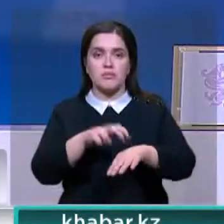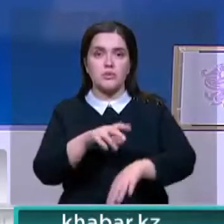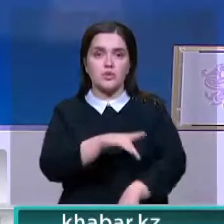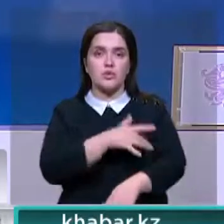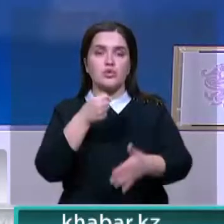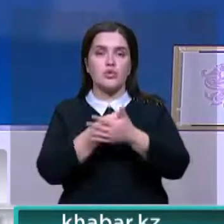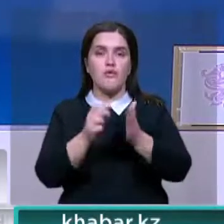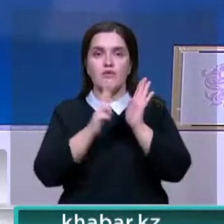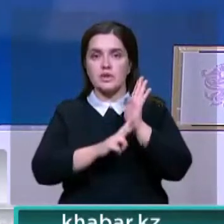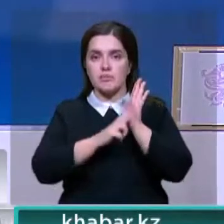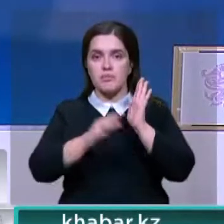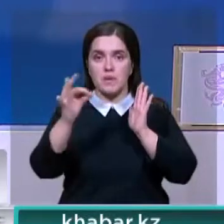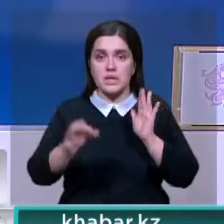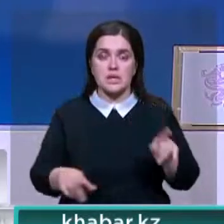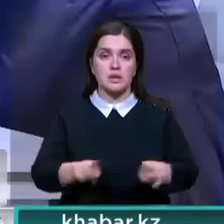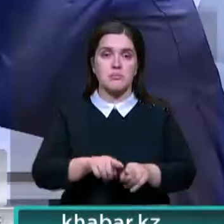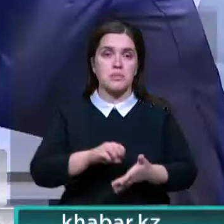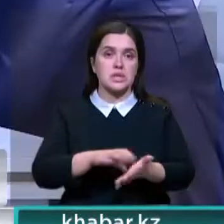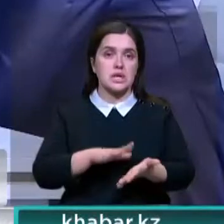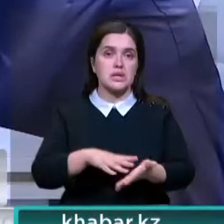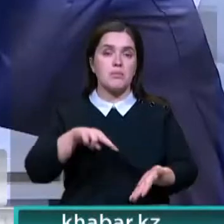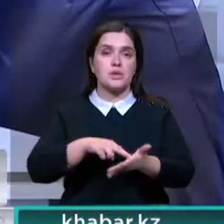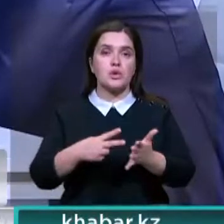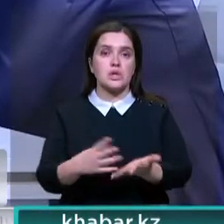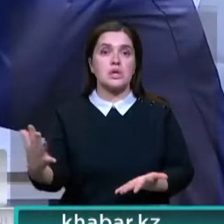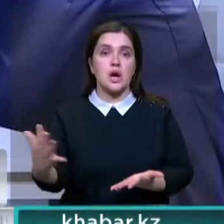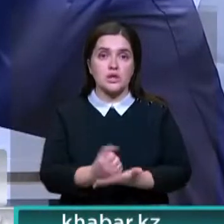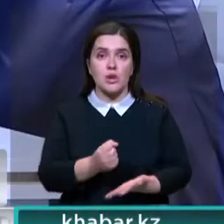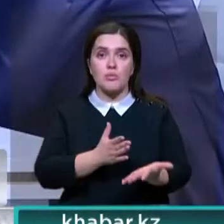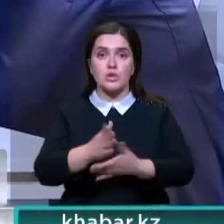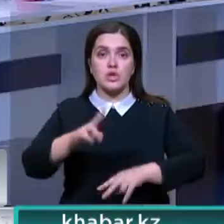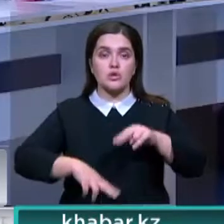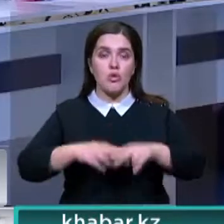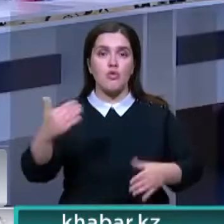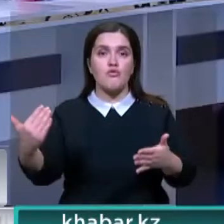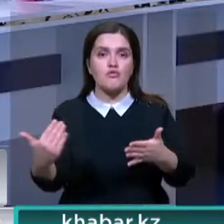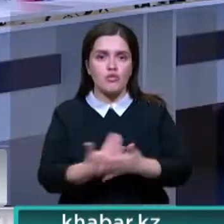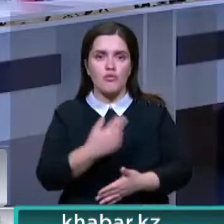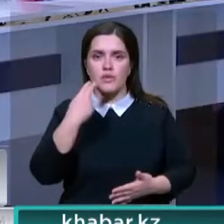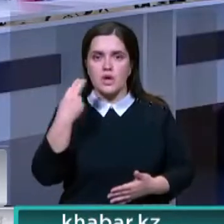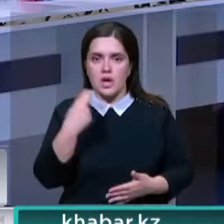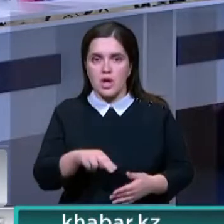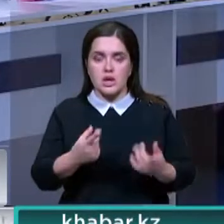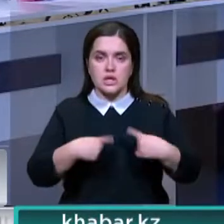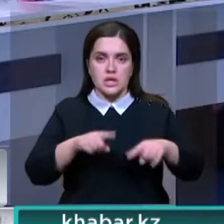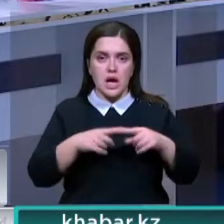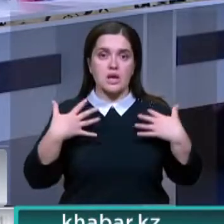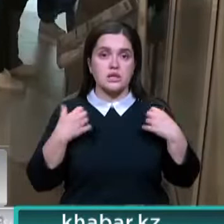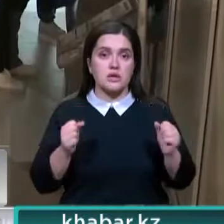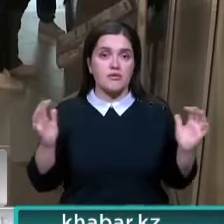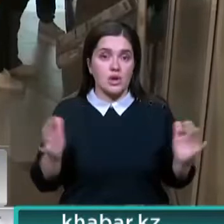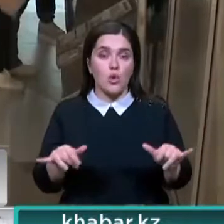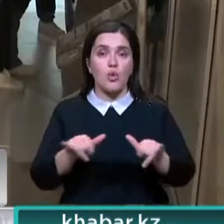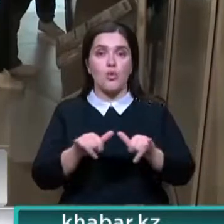к качествам медуслуг до 80%. Таких показателей планируют достичь путем строительства новых и модернизации существующих